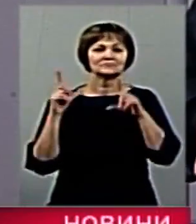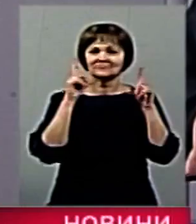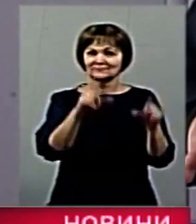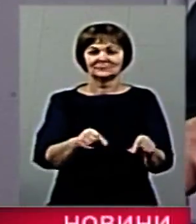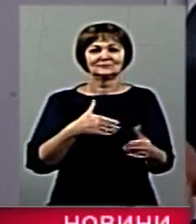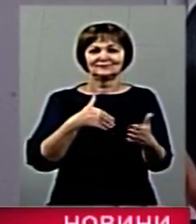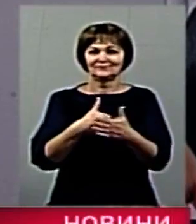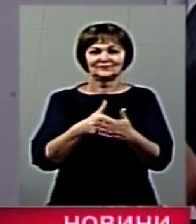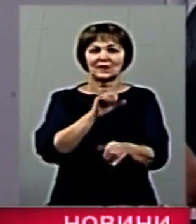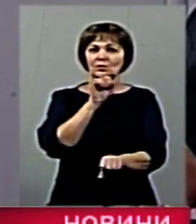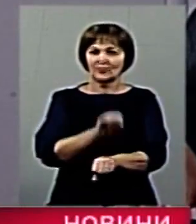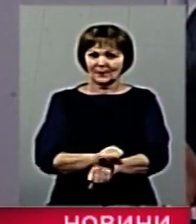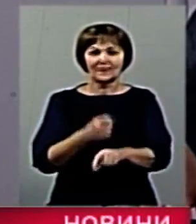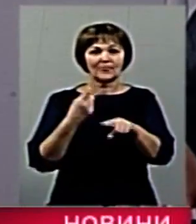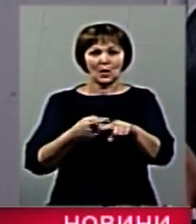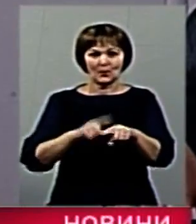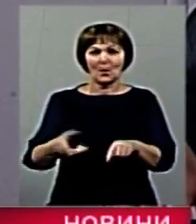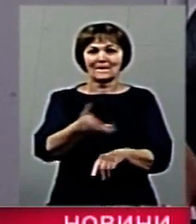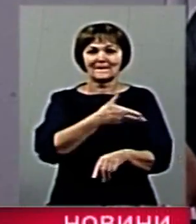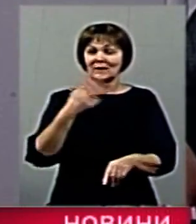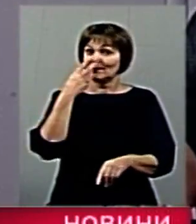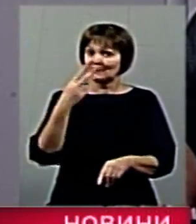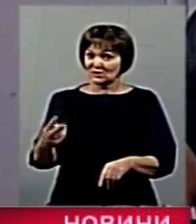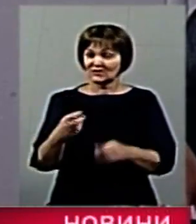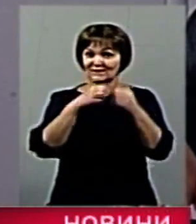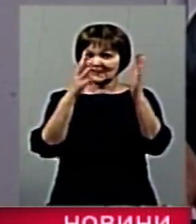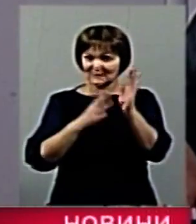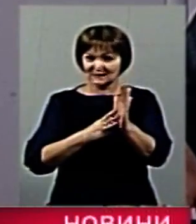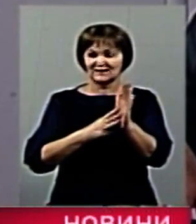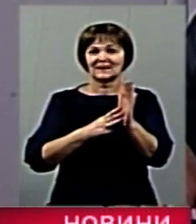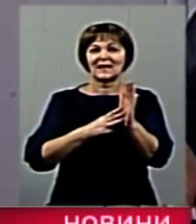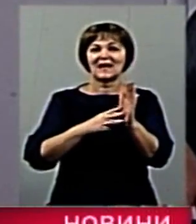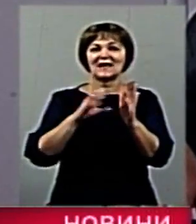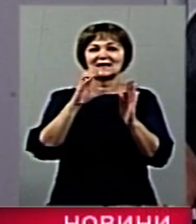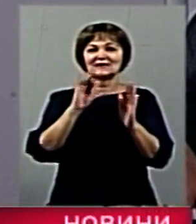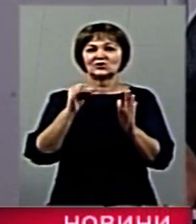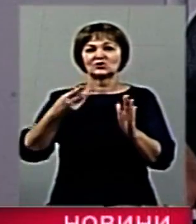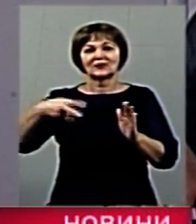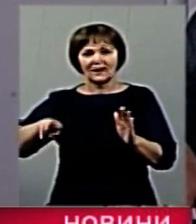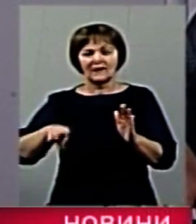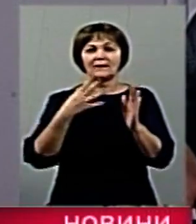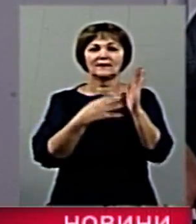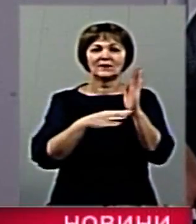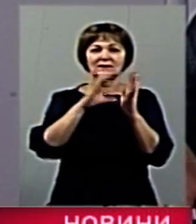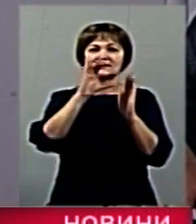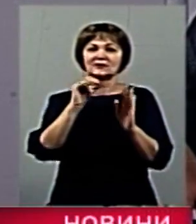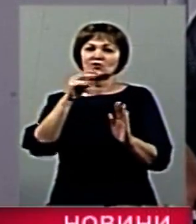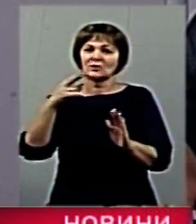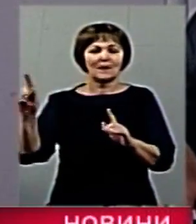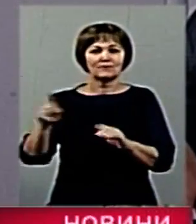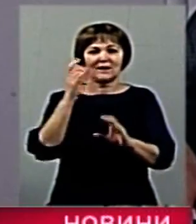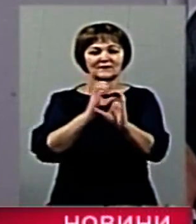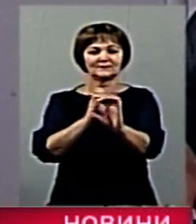він, по суті, припинився. І тому ми бачимо, що 18 січня, а ще, відзначу, 9 січня, вийшов перший